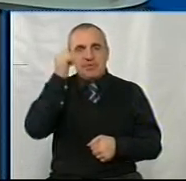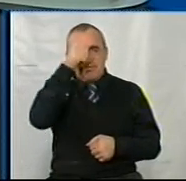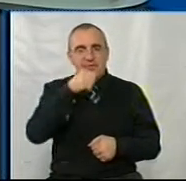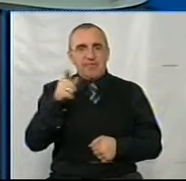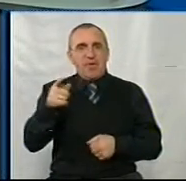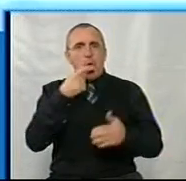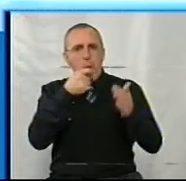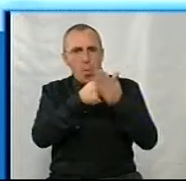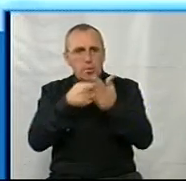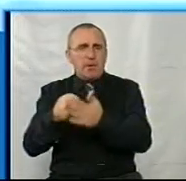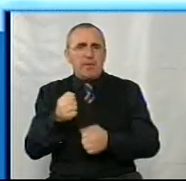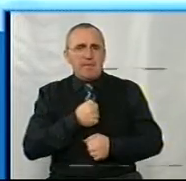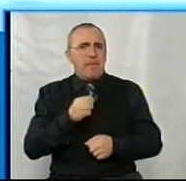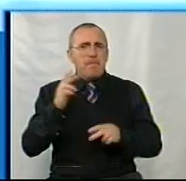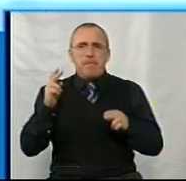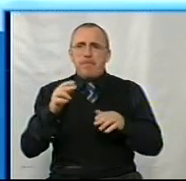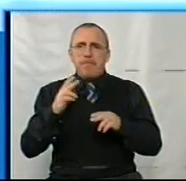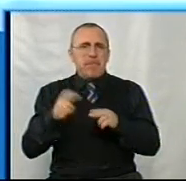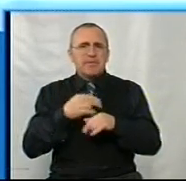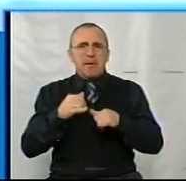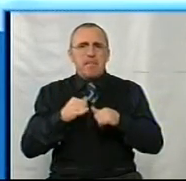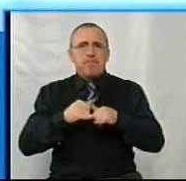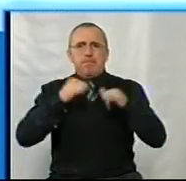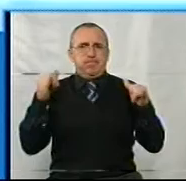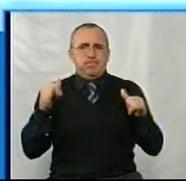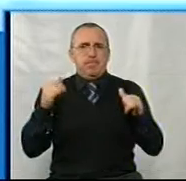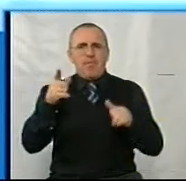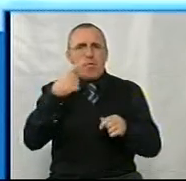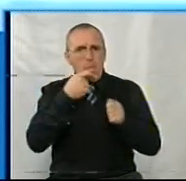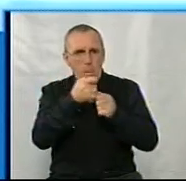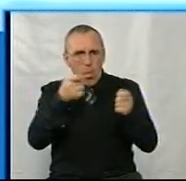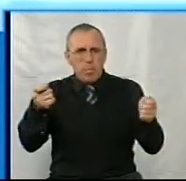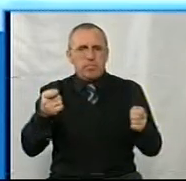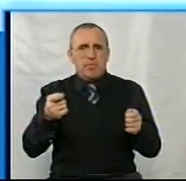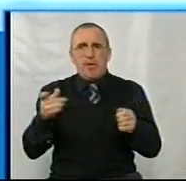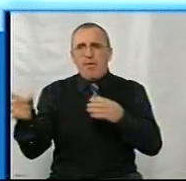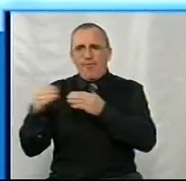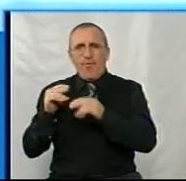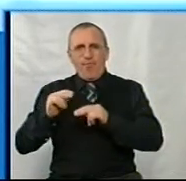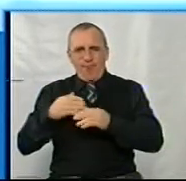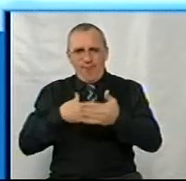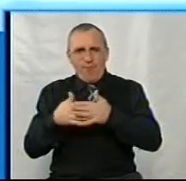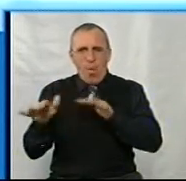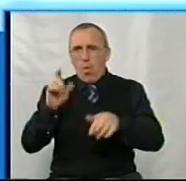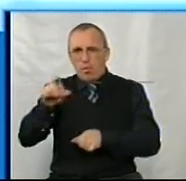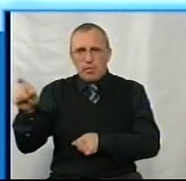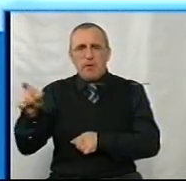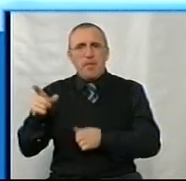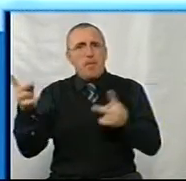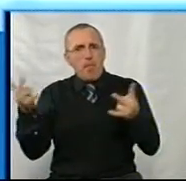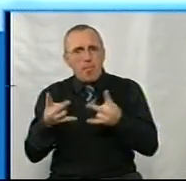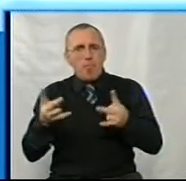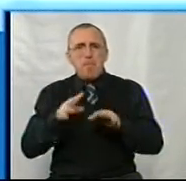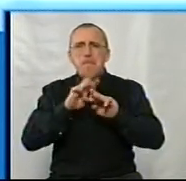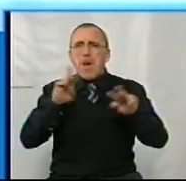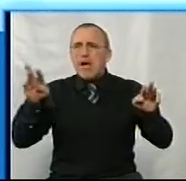годували армію. От без перебільшення годували армію. Ви і інші ваші колеги, волонтери, ви потребували